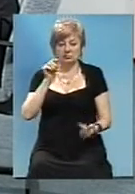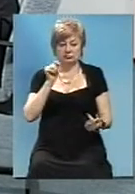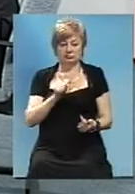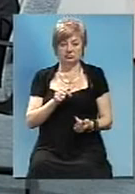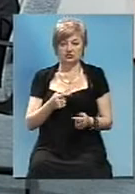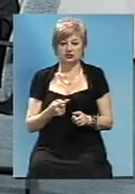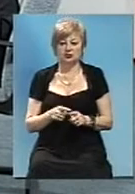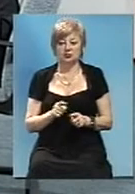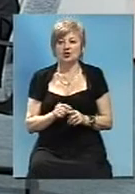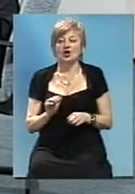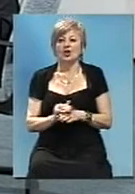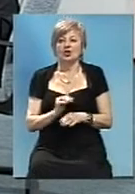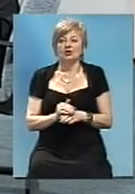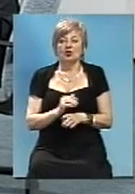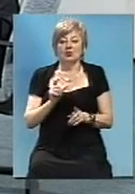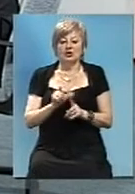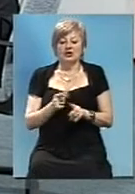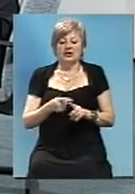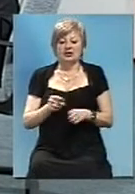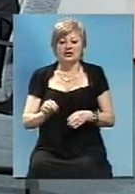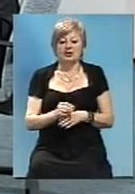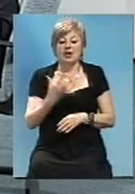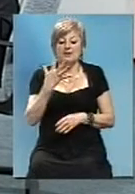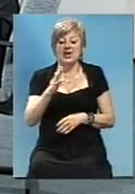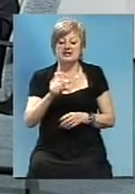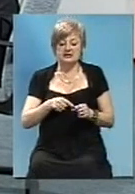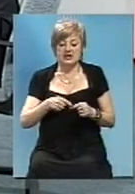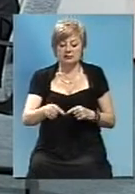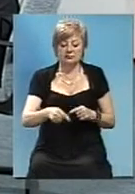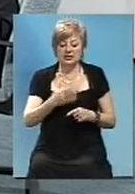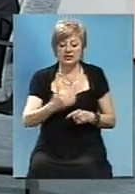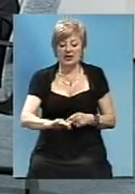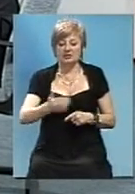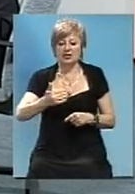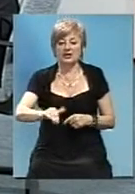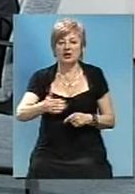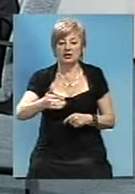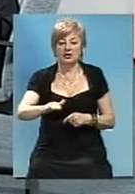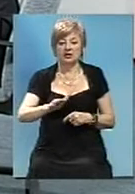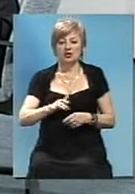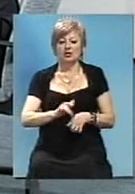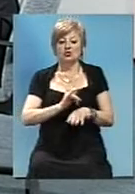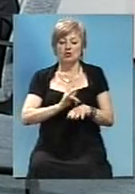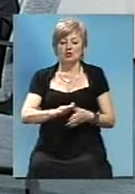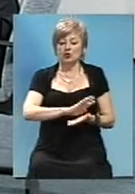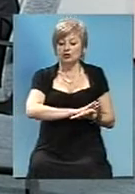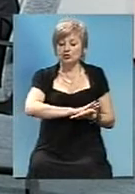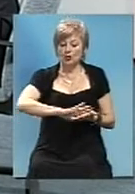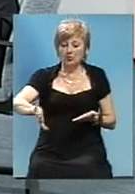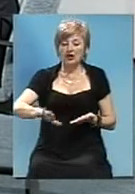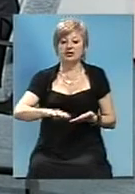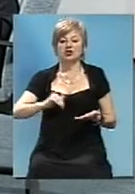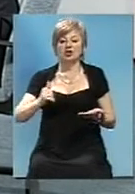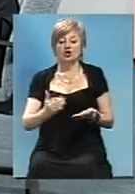содержали якісь добрі слова к этому ремонту. Через кожных 5 см яма на яме, вместо того, щоб полностью снять асфальт і положити новий,